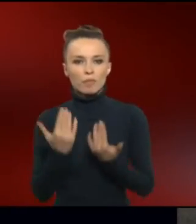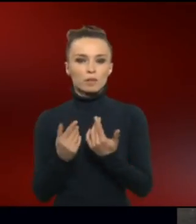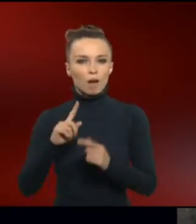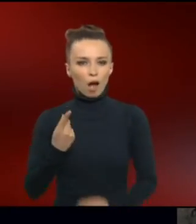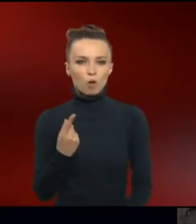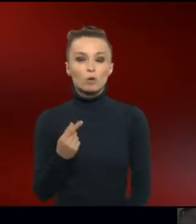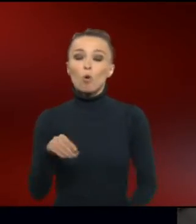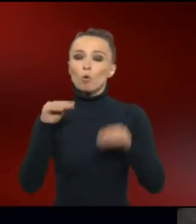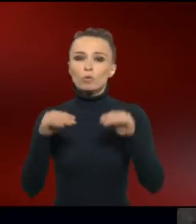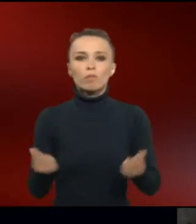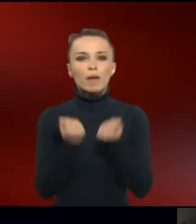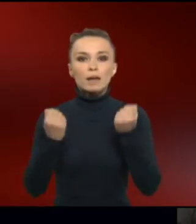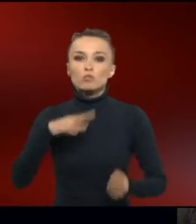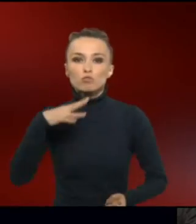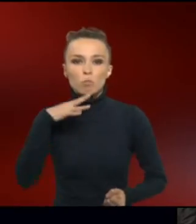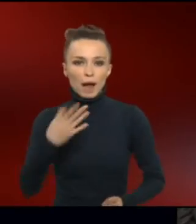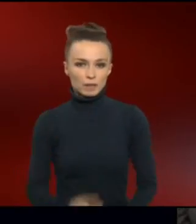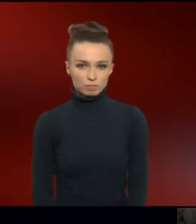trainieren ihre Schüler im Sprechen.